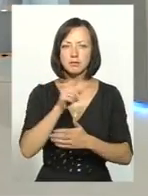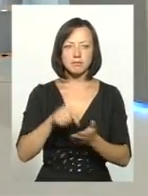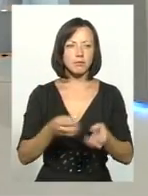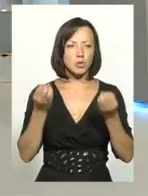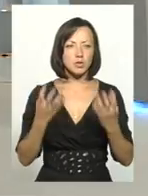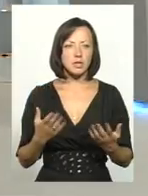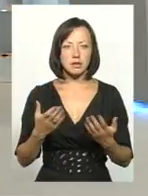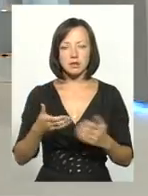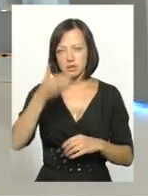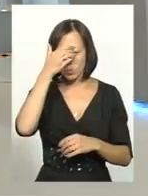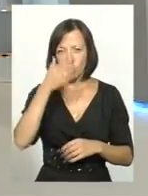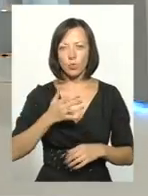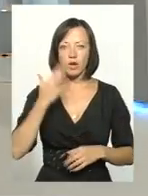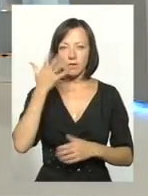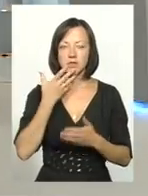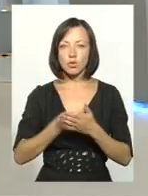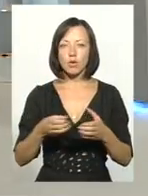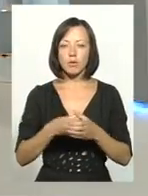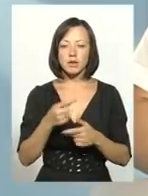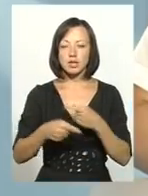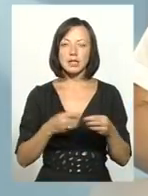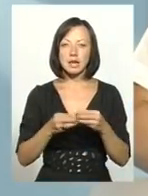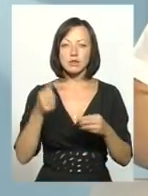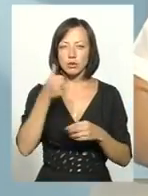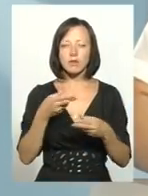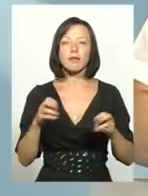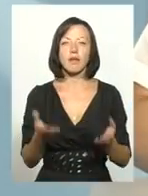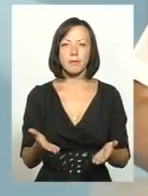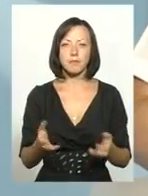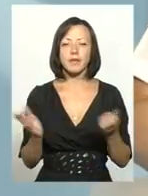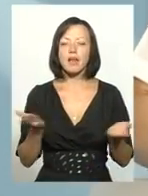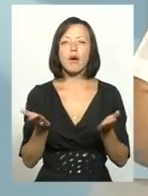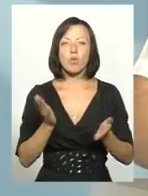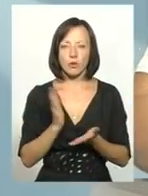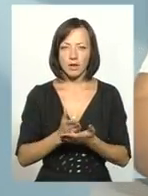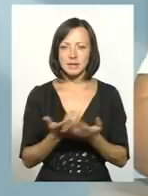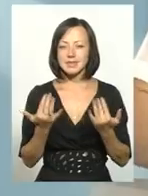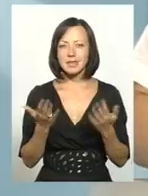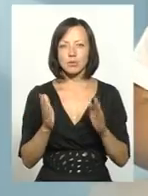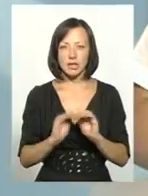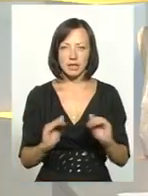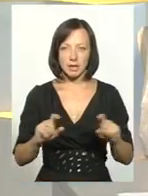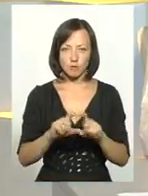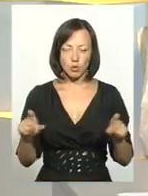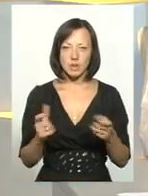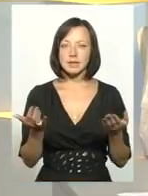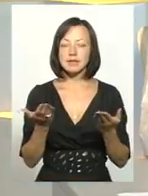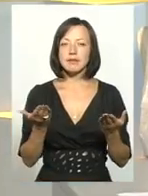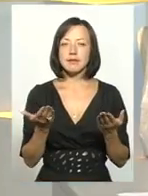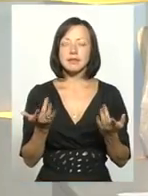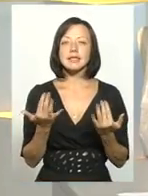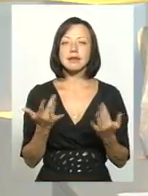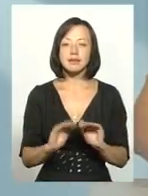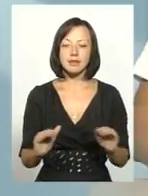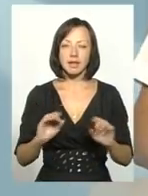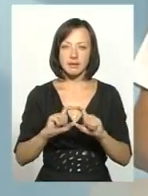питання? Закрий очі і уяви свою громаду через 10 років. Де ти її бачиш? Якою вона є? Скільки буде дітей в школах? Скільки дітей буде в дитячих